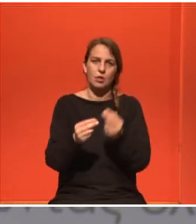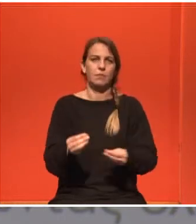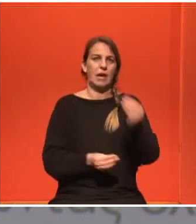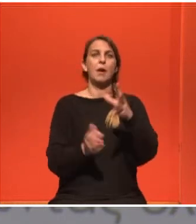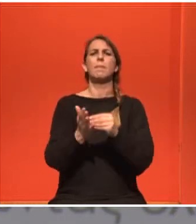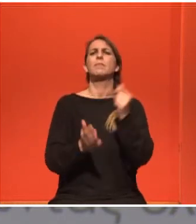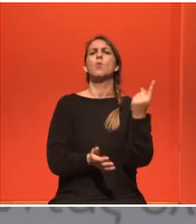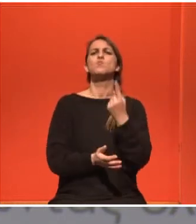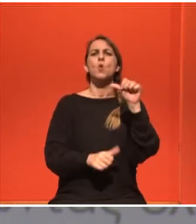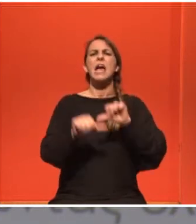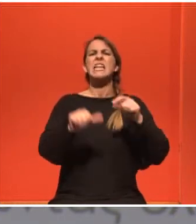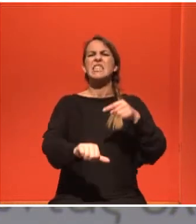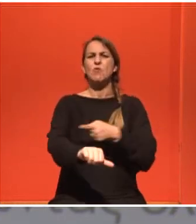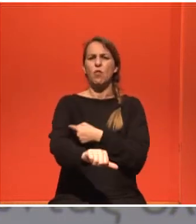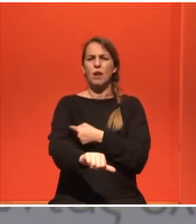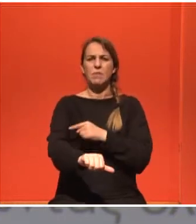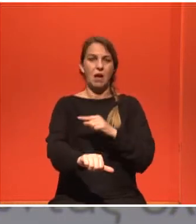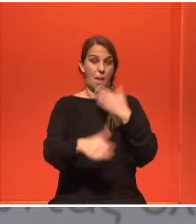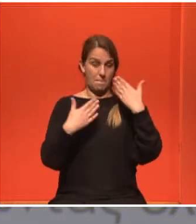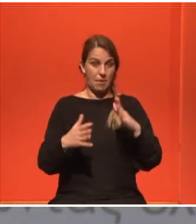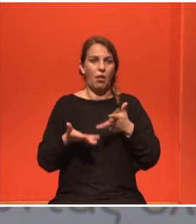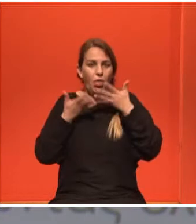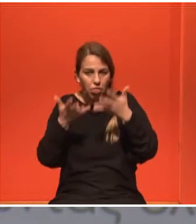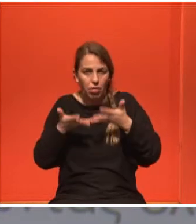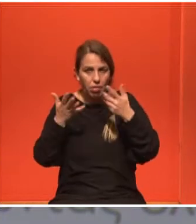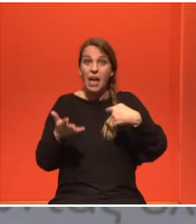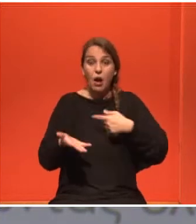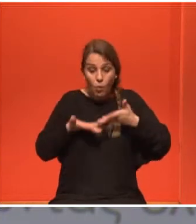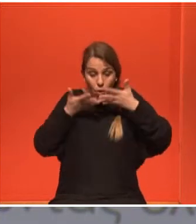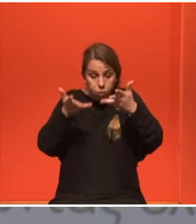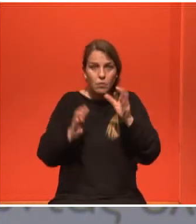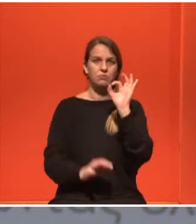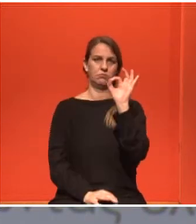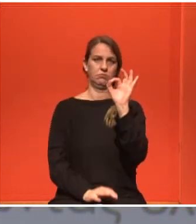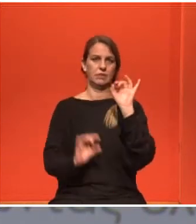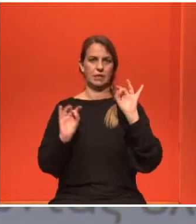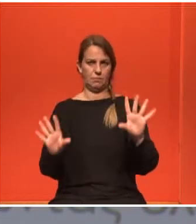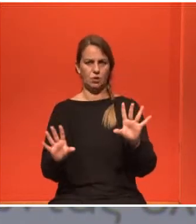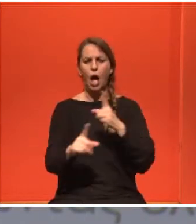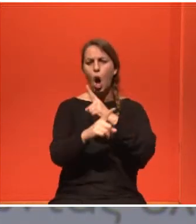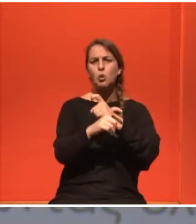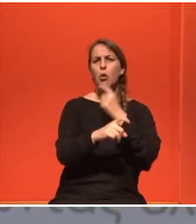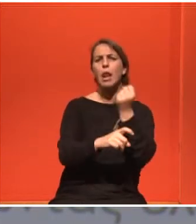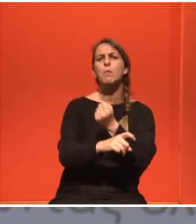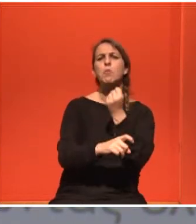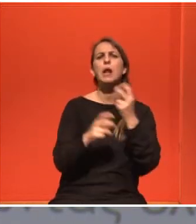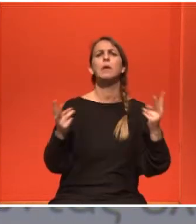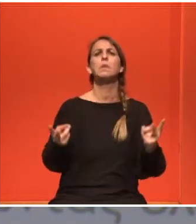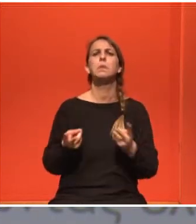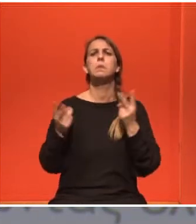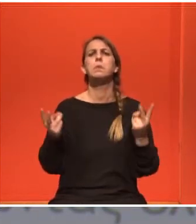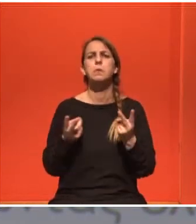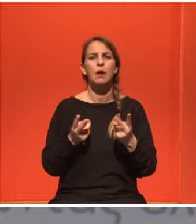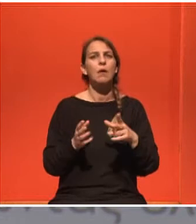κάποιες φορές ένιωθα κόπωση έναν ελάχιστο πόνο στα κόκαλα μπορώ να πω ότι δόξα τον Θεό